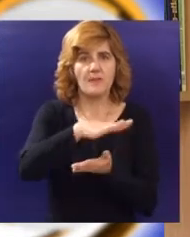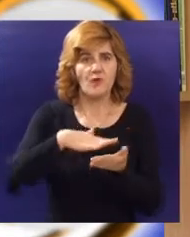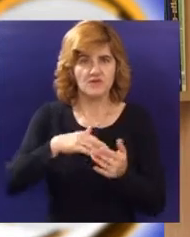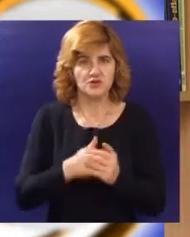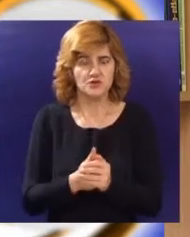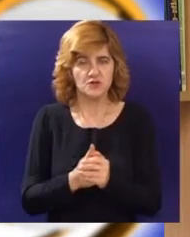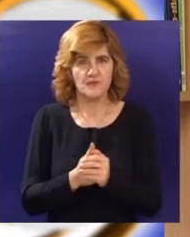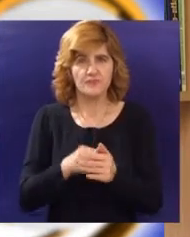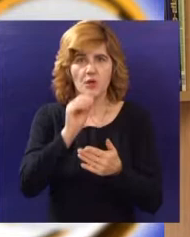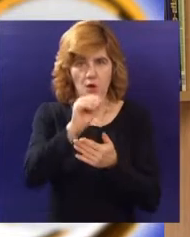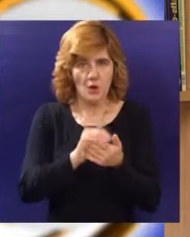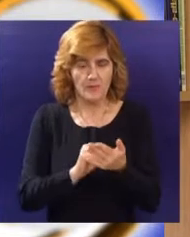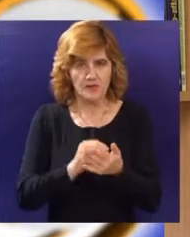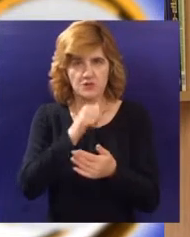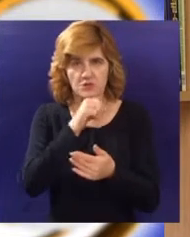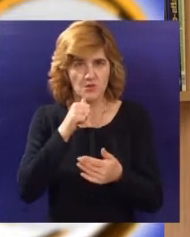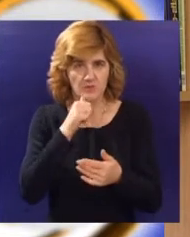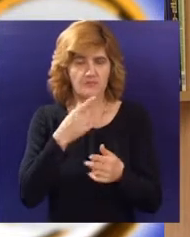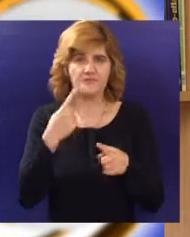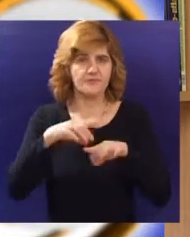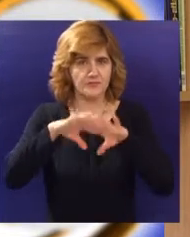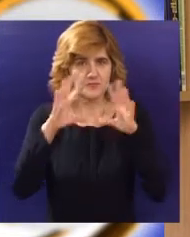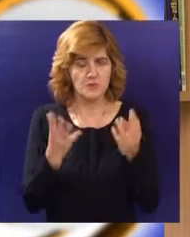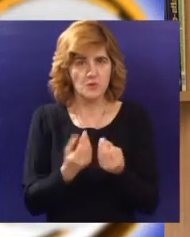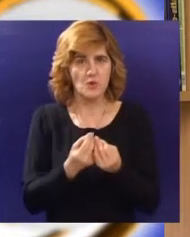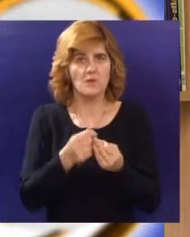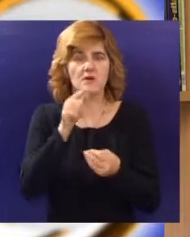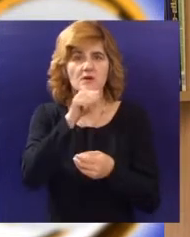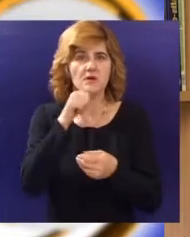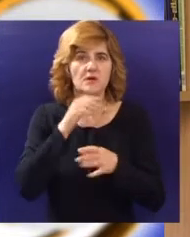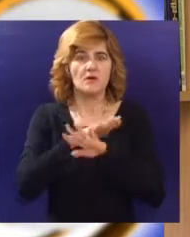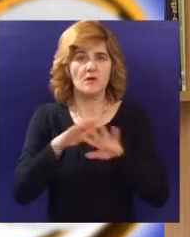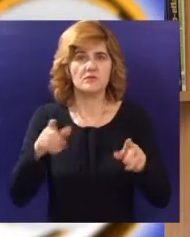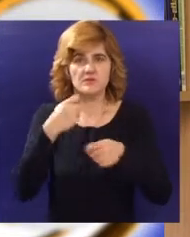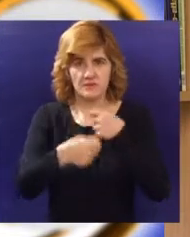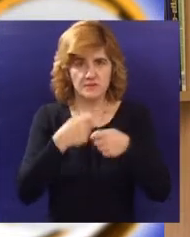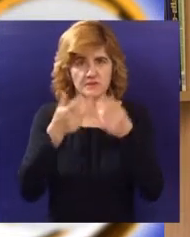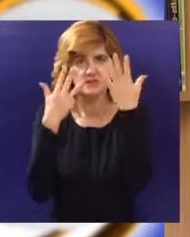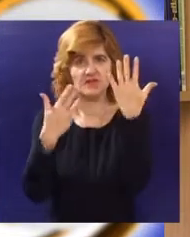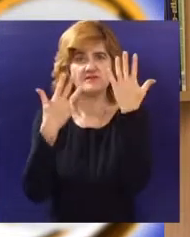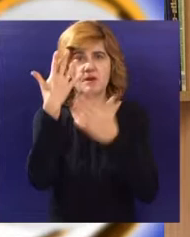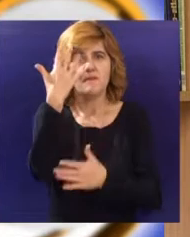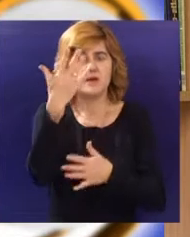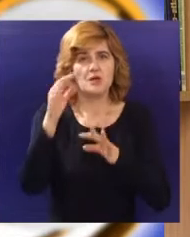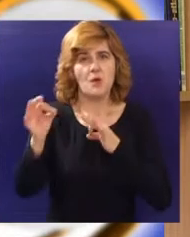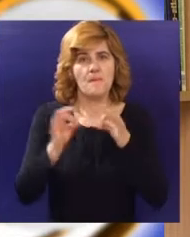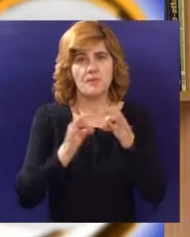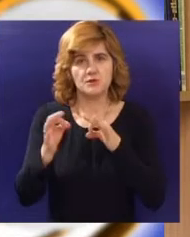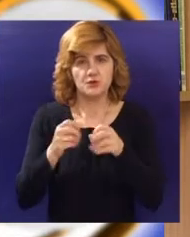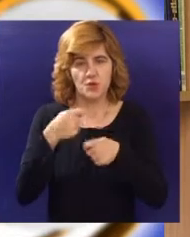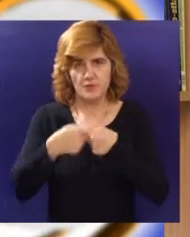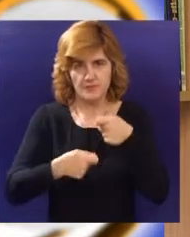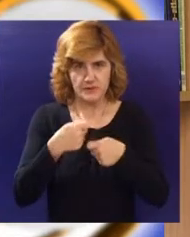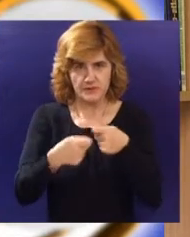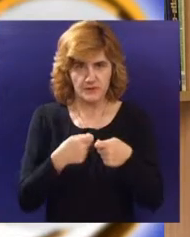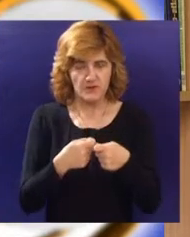prije obradi podataka je je nekde oko 95% površina zasijena, znači skoro da je ostvaren plan koji istina nešto malo realno